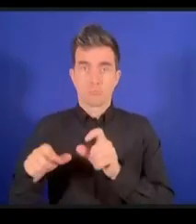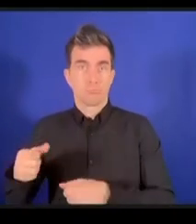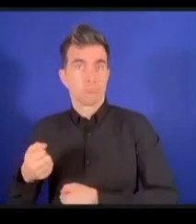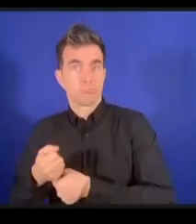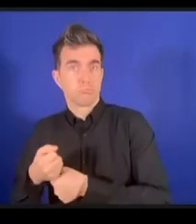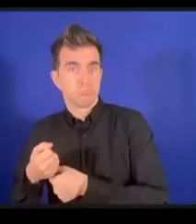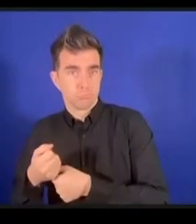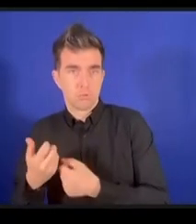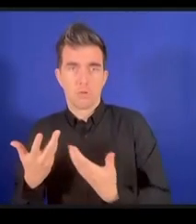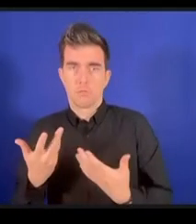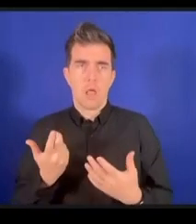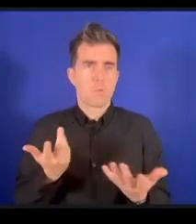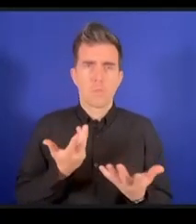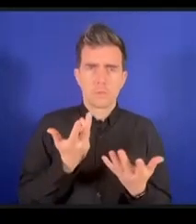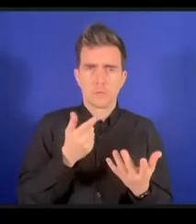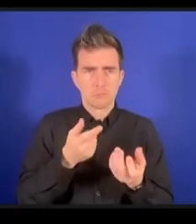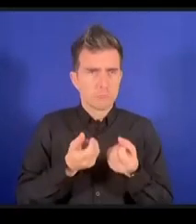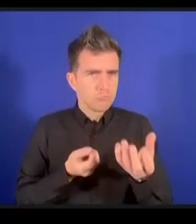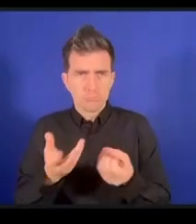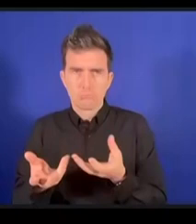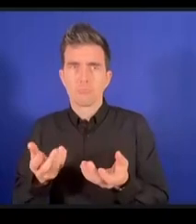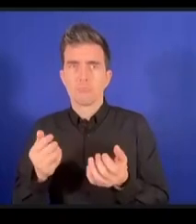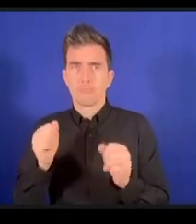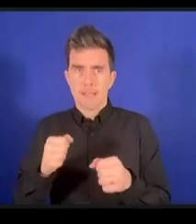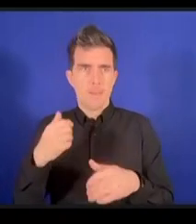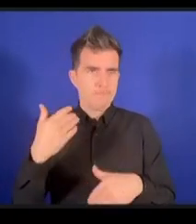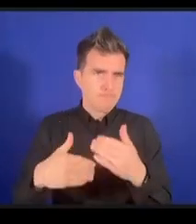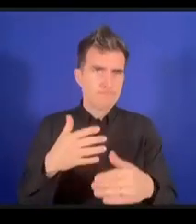leurs responsabilités quotidiennes